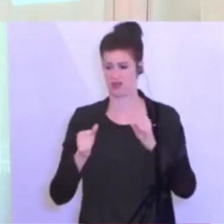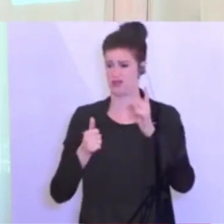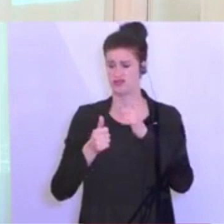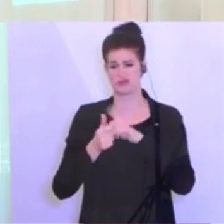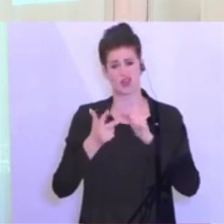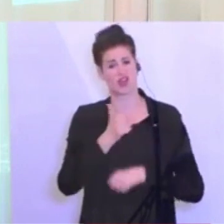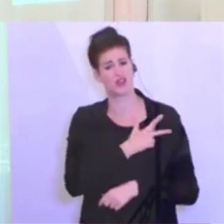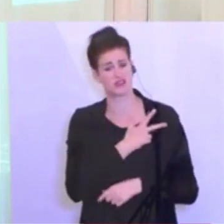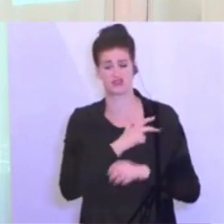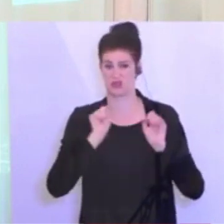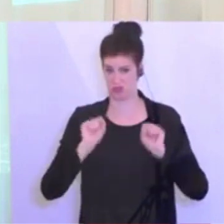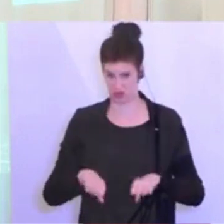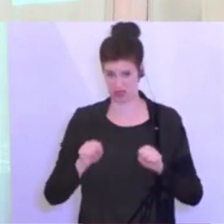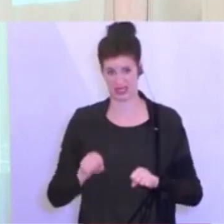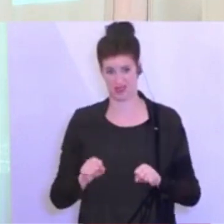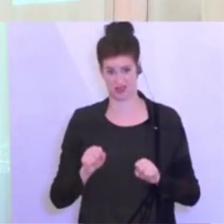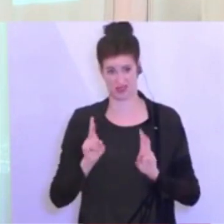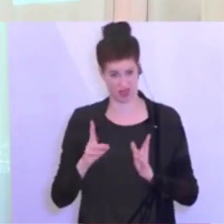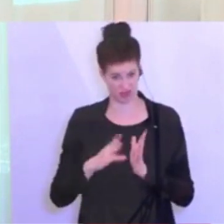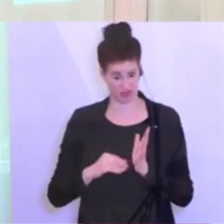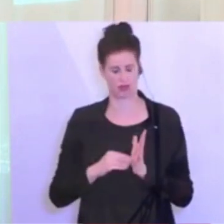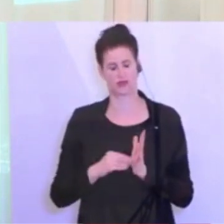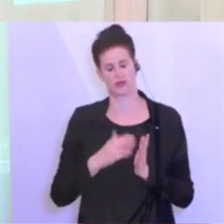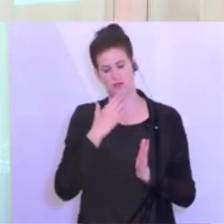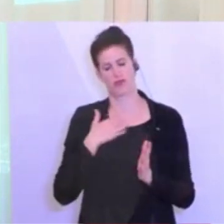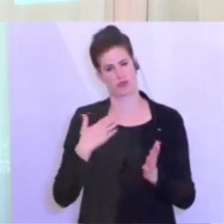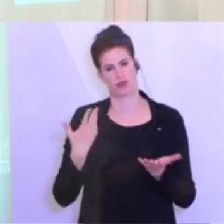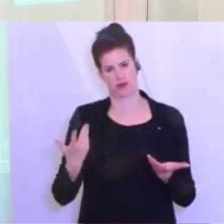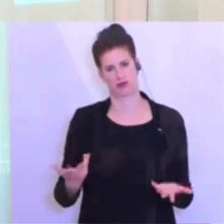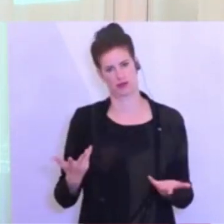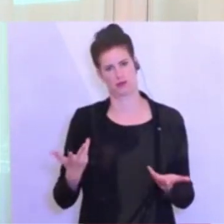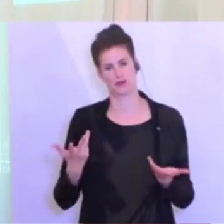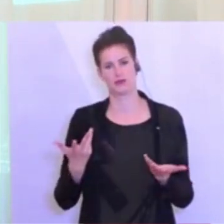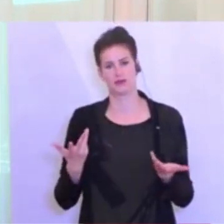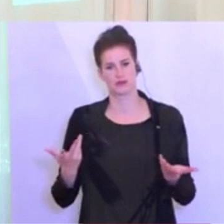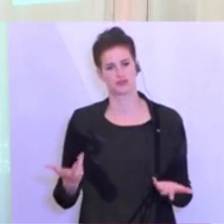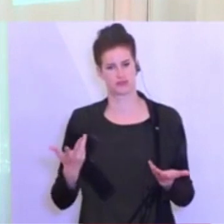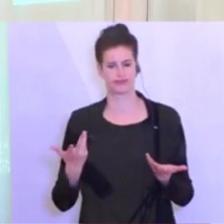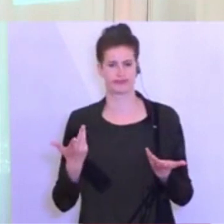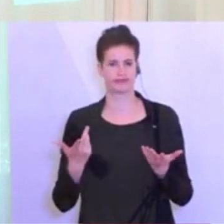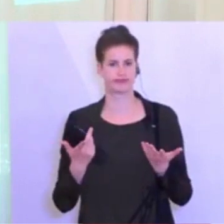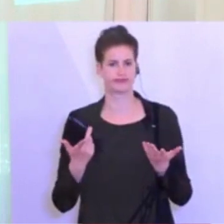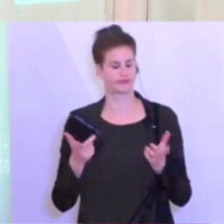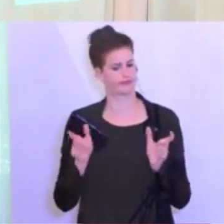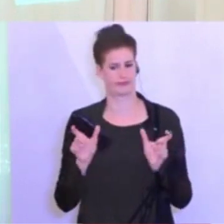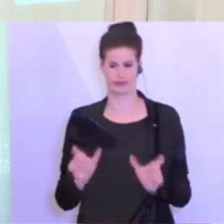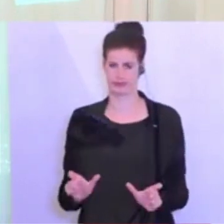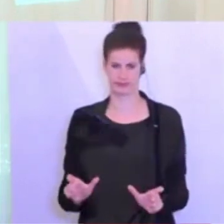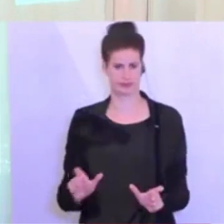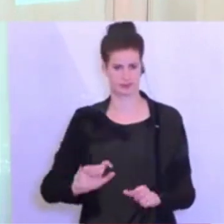verhindern und unterbinden. Und ich bin überzeugt, wir können diese zweite Welle verhindern, wenn wir drei